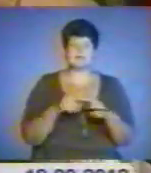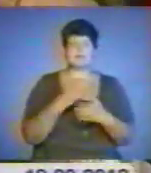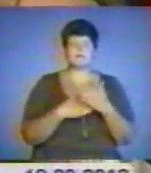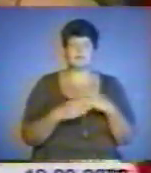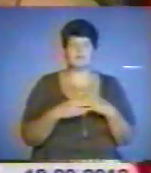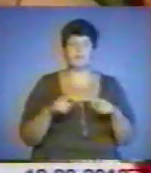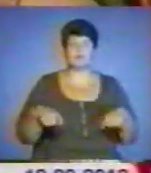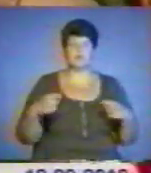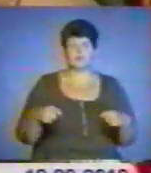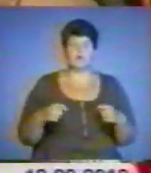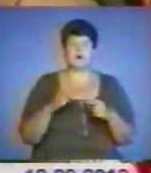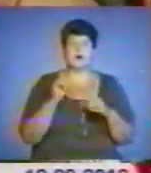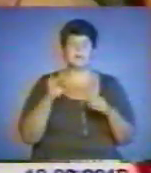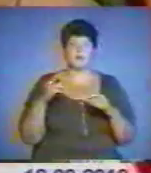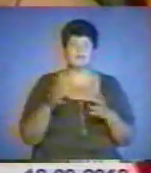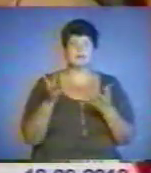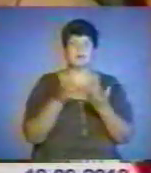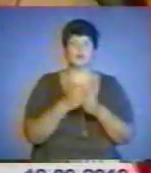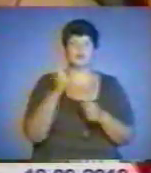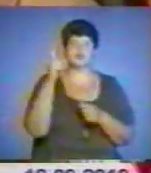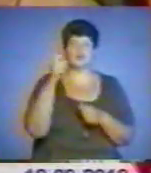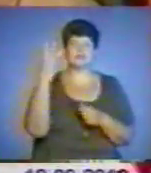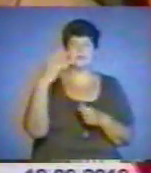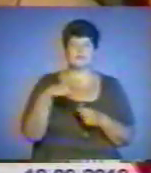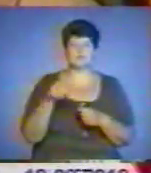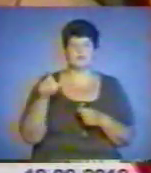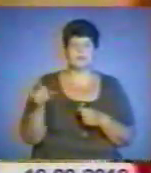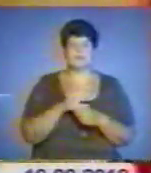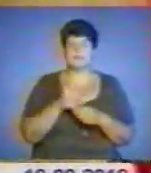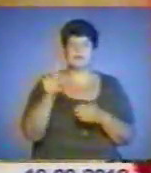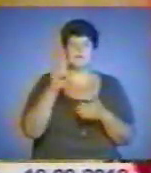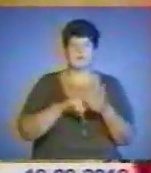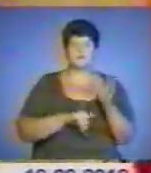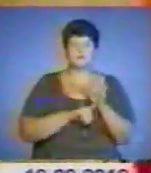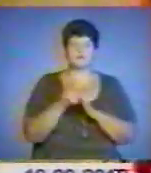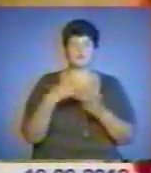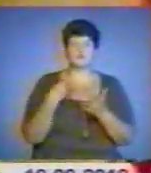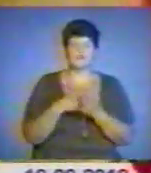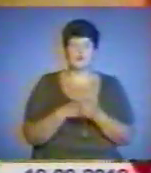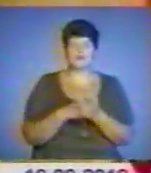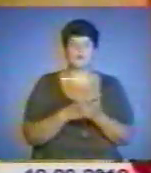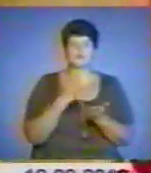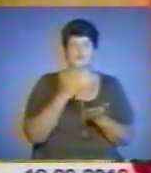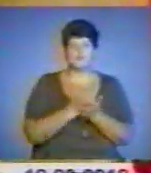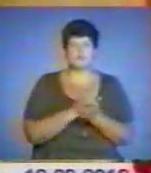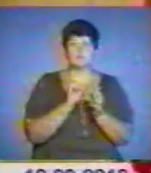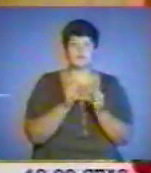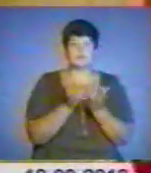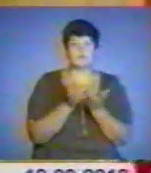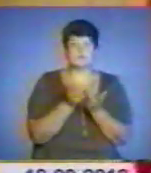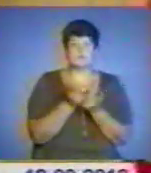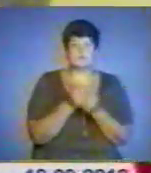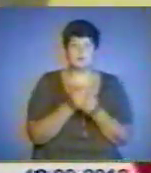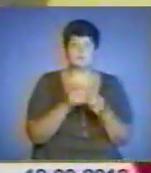апарату нараховує 130 членів. Не віриться, що на початку свого існування її учасників можна було порахувати на пальцях.